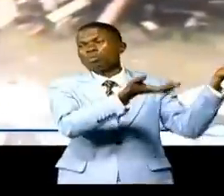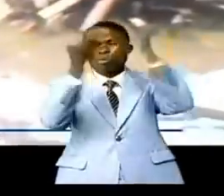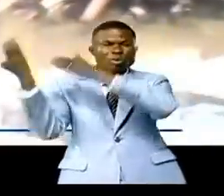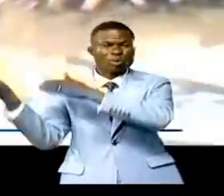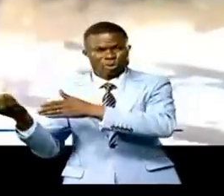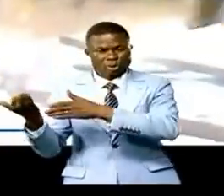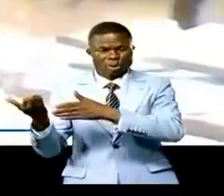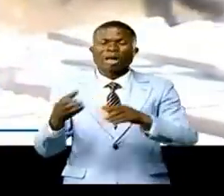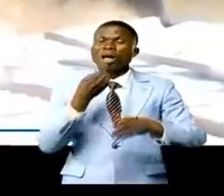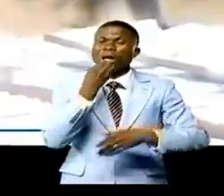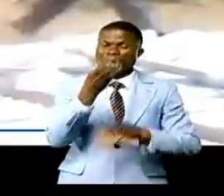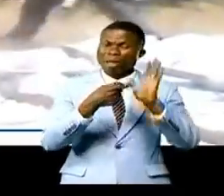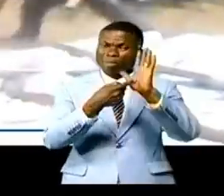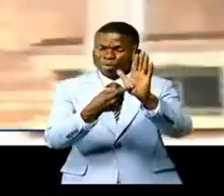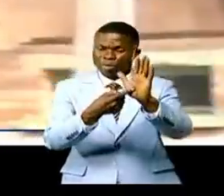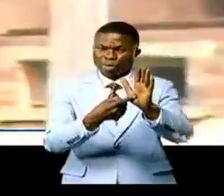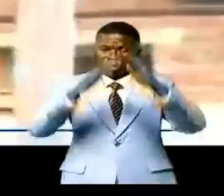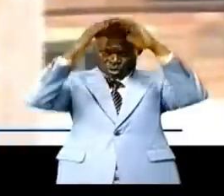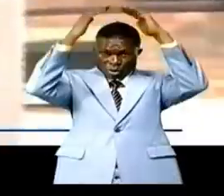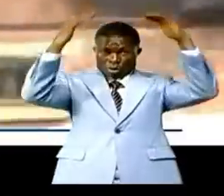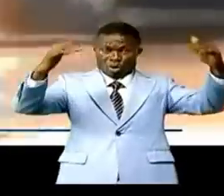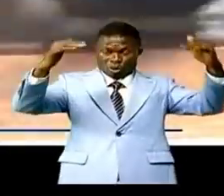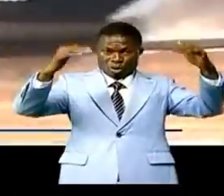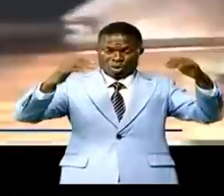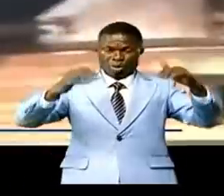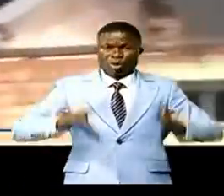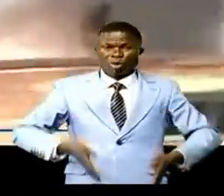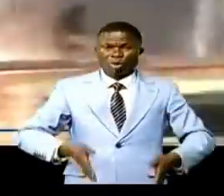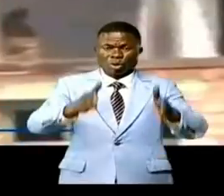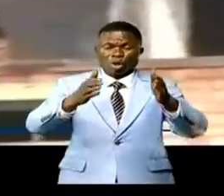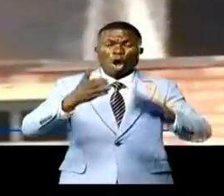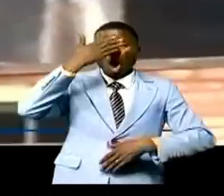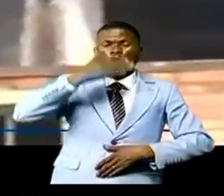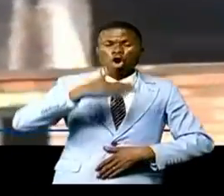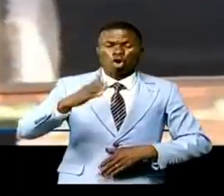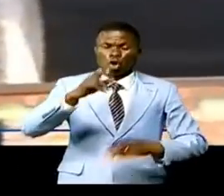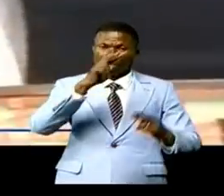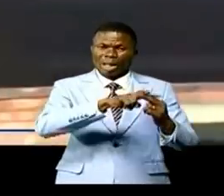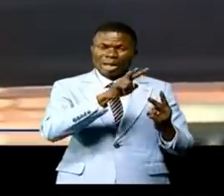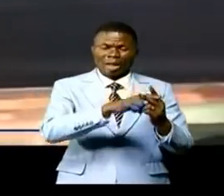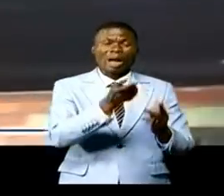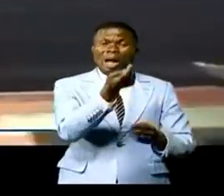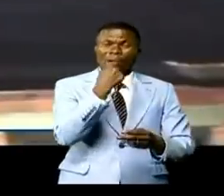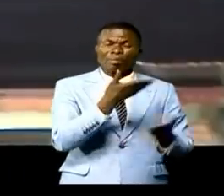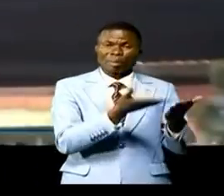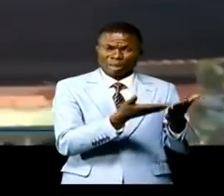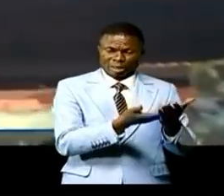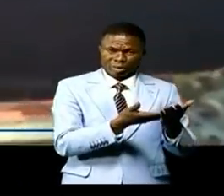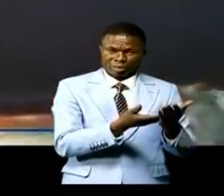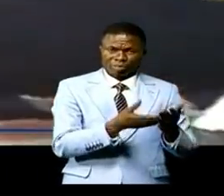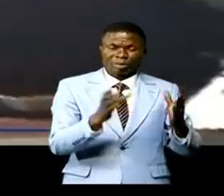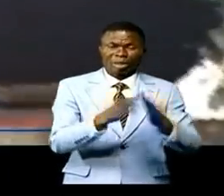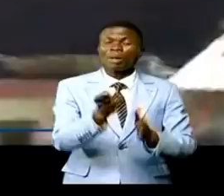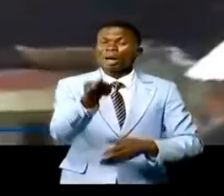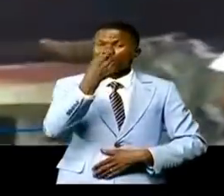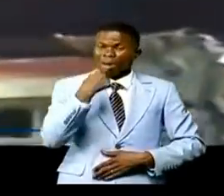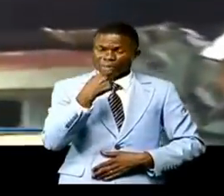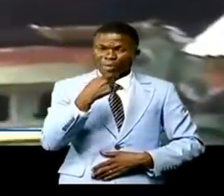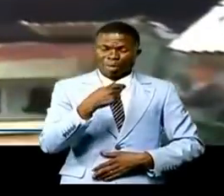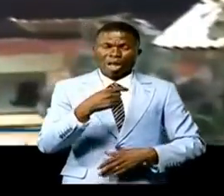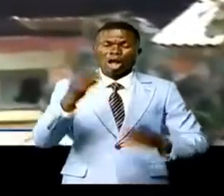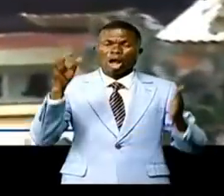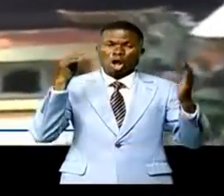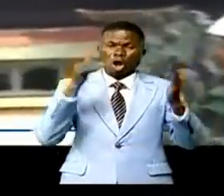C'est le cas notamment des toitures du pavillon où sont logés les dépôts pharmaceutiques avec les médicaments anti-Covid